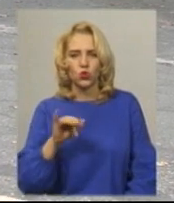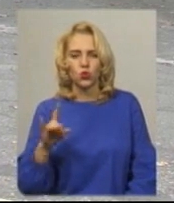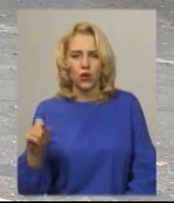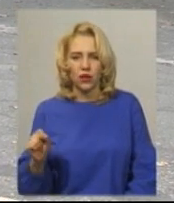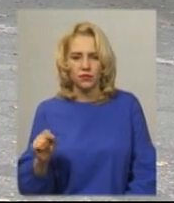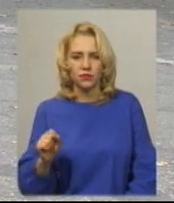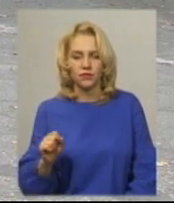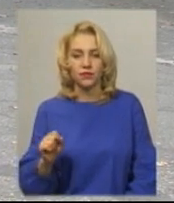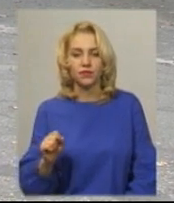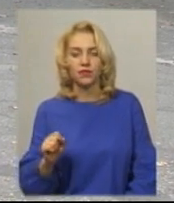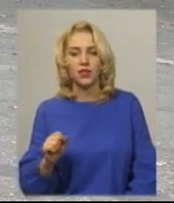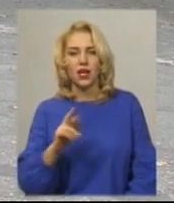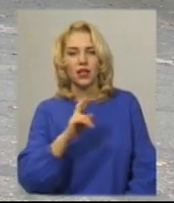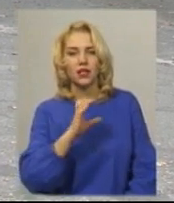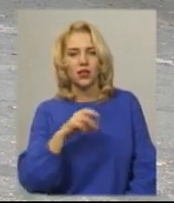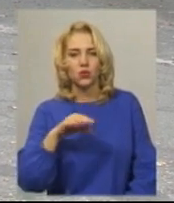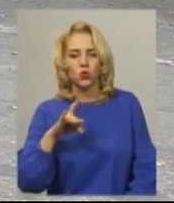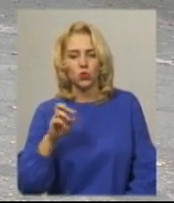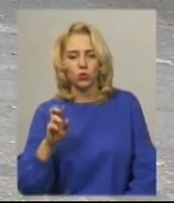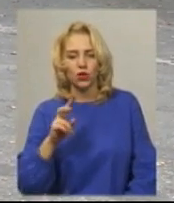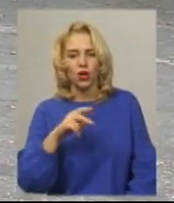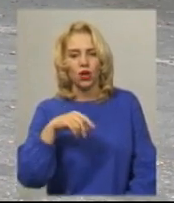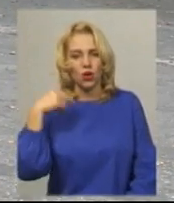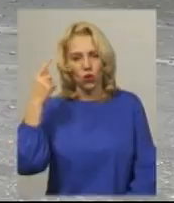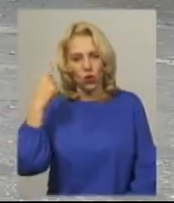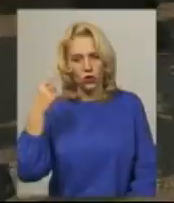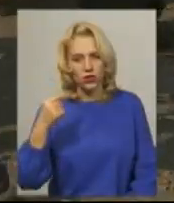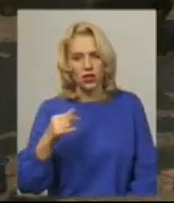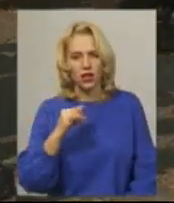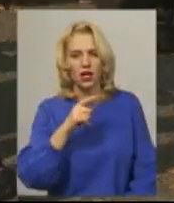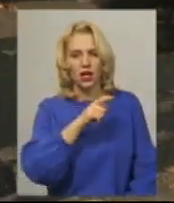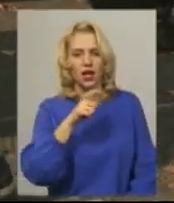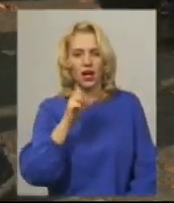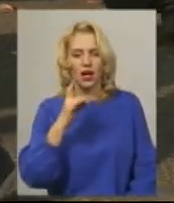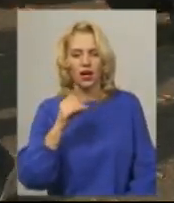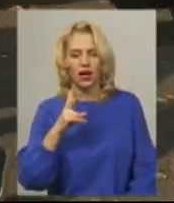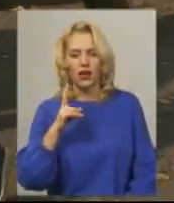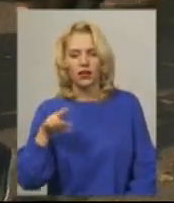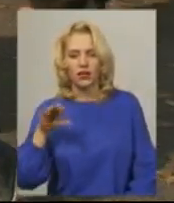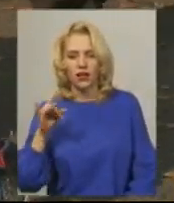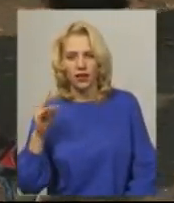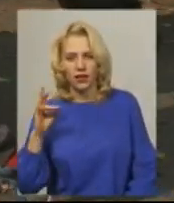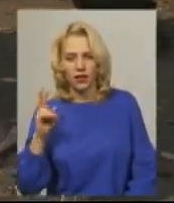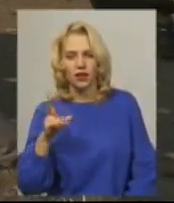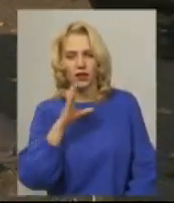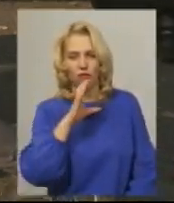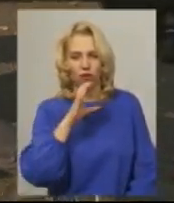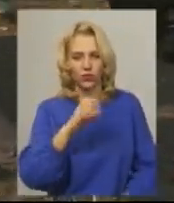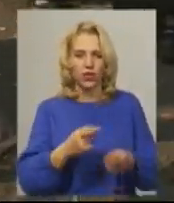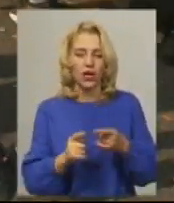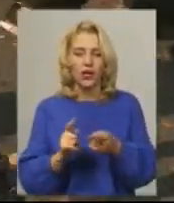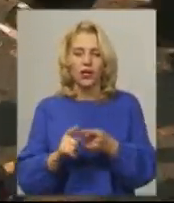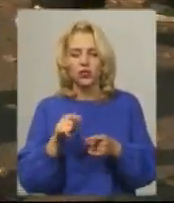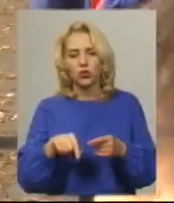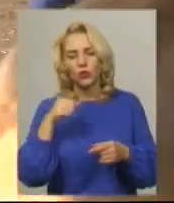Яструб, Козак, Характерник і Волх. Цього року прийшов на заняття бойового ГОПКа шестирічний Владислав